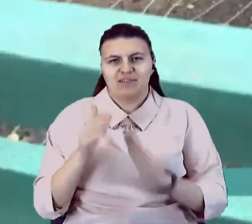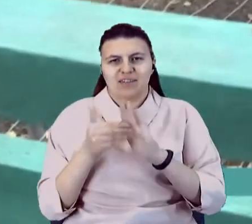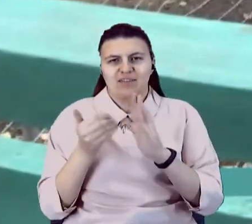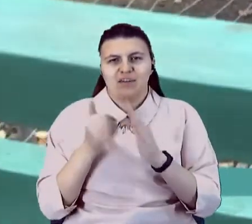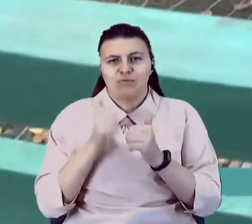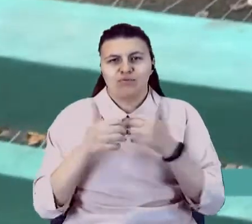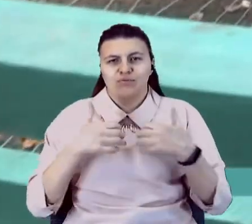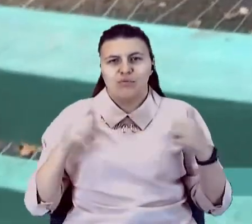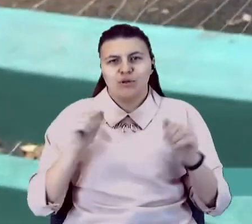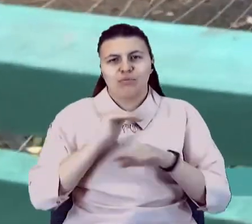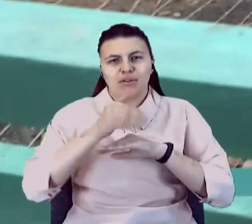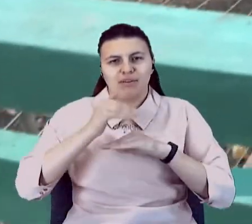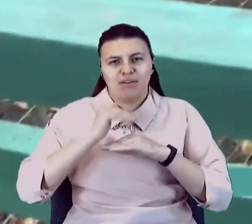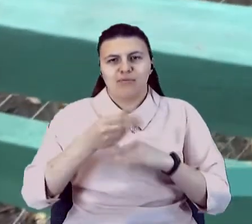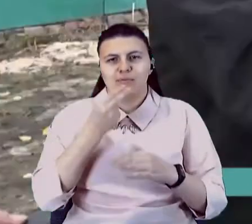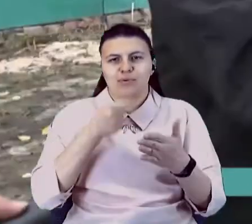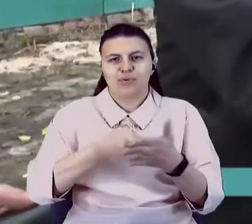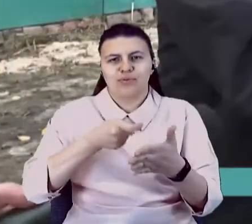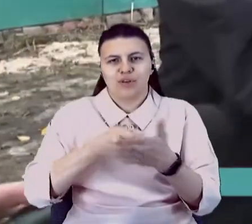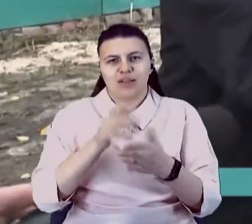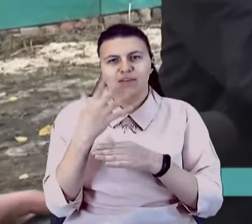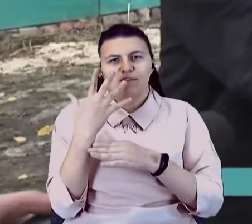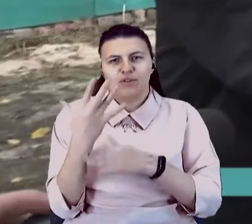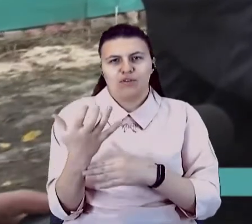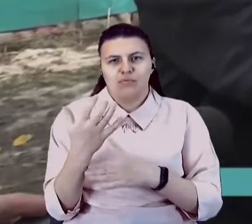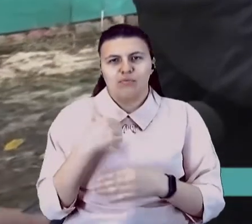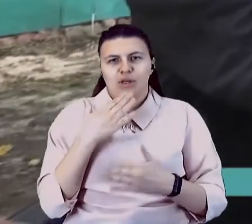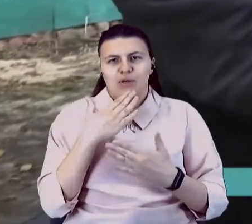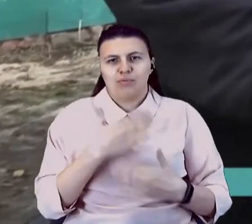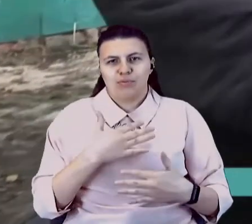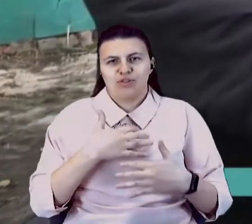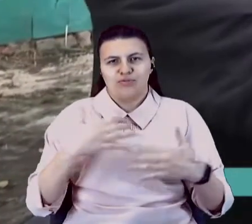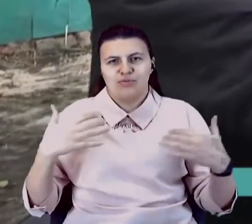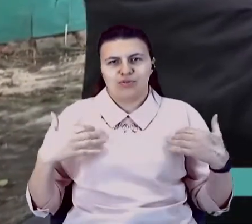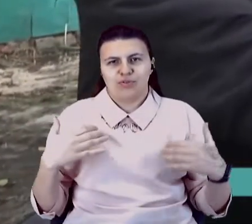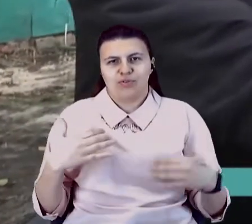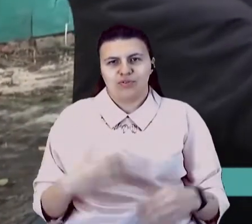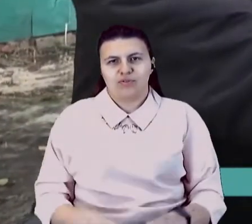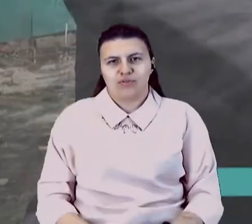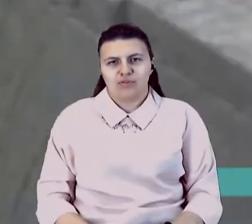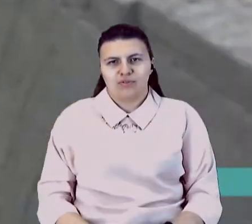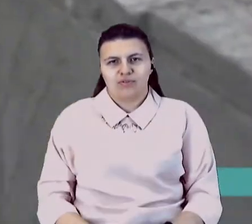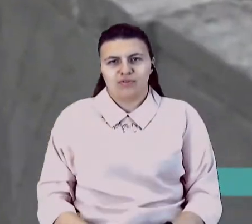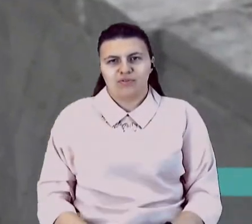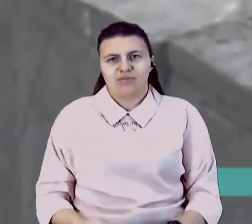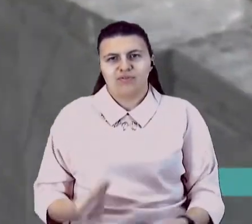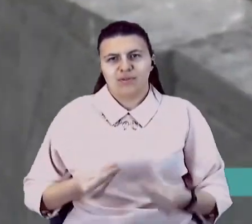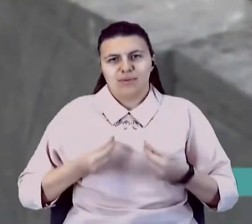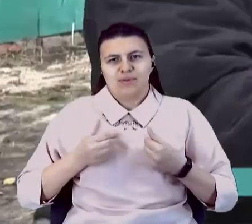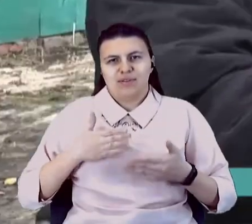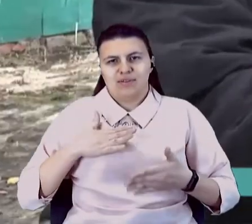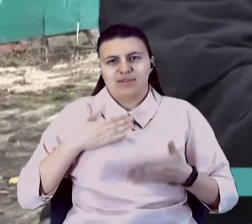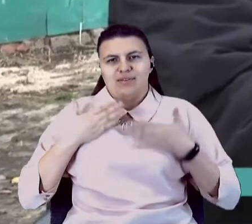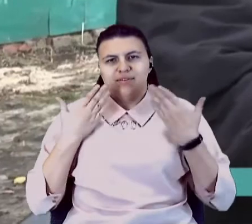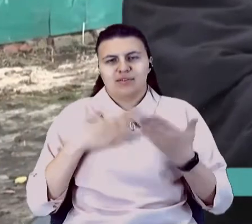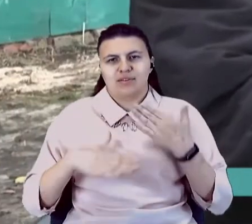погодувати та сфотографуватися. Ми любимо життя, вони дарують нам радість. Від них